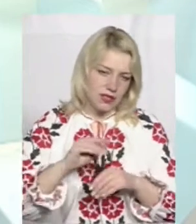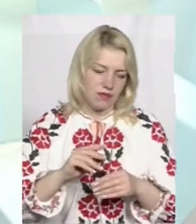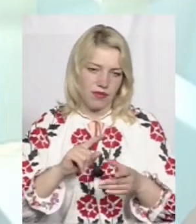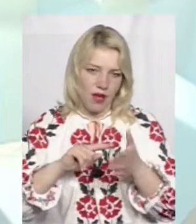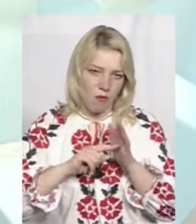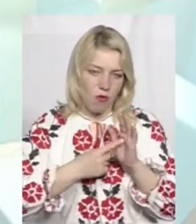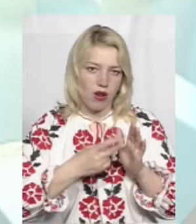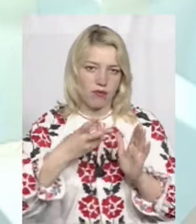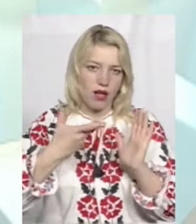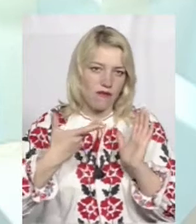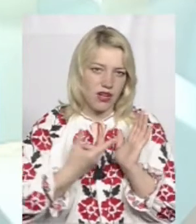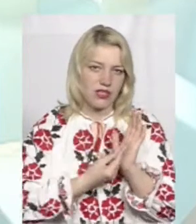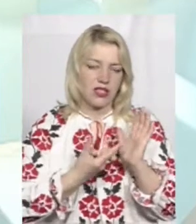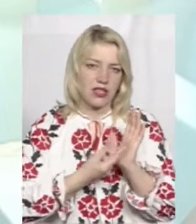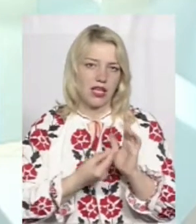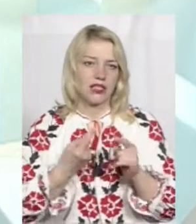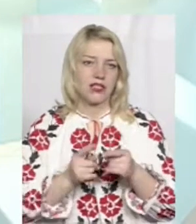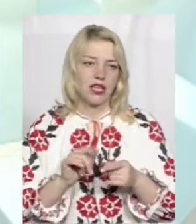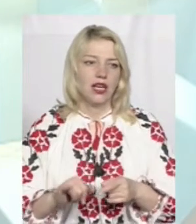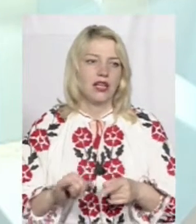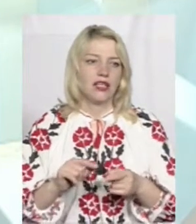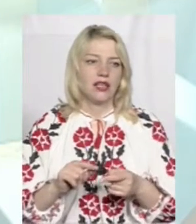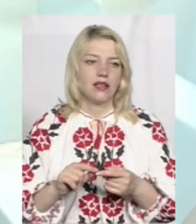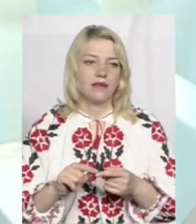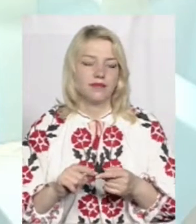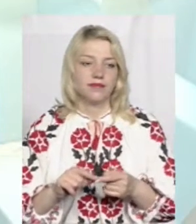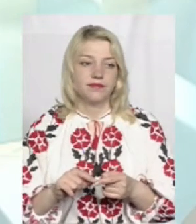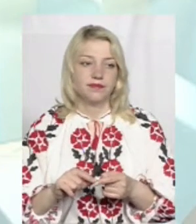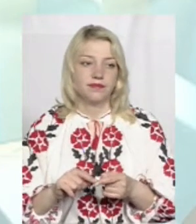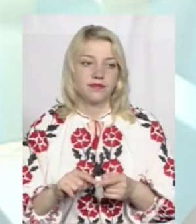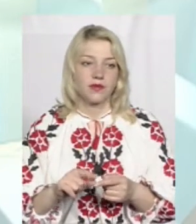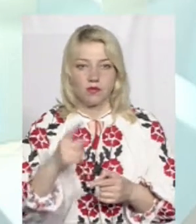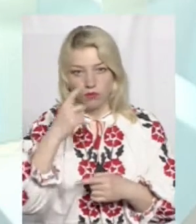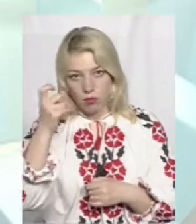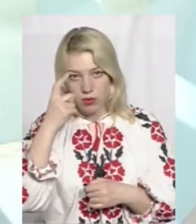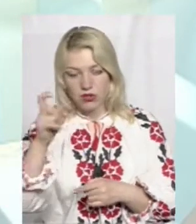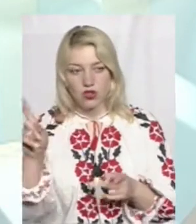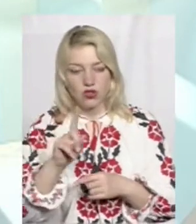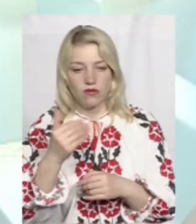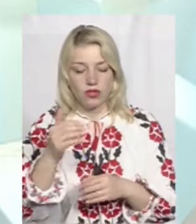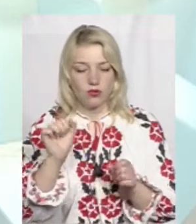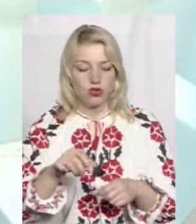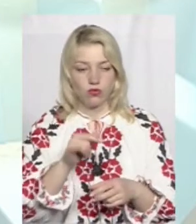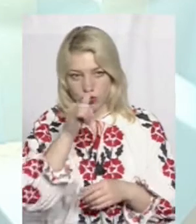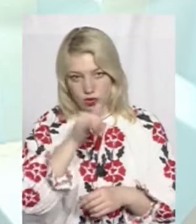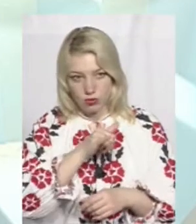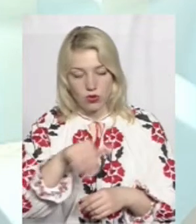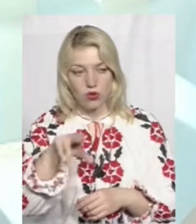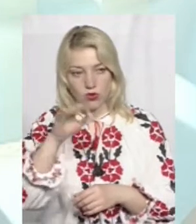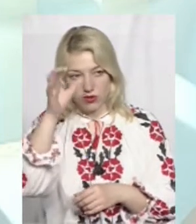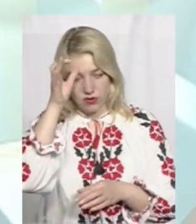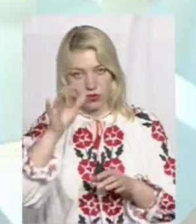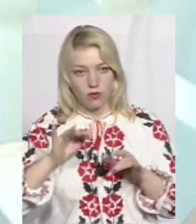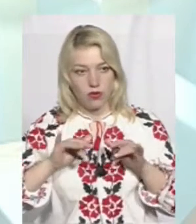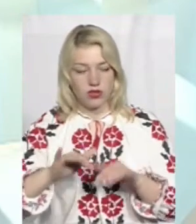посилаючись на закон України про запобігання інфекційним захворюванням, попереджаємо, що вони можуть бути недопущені до освітнього